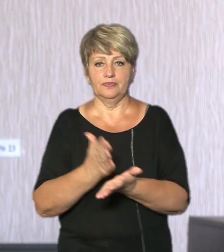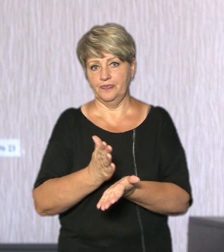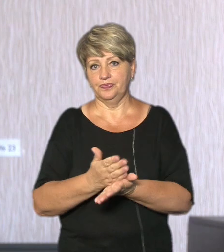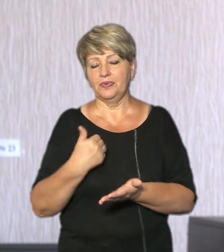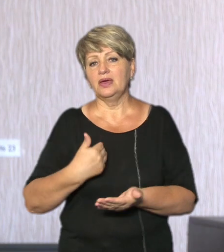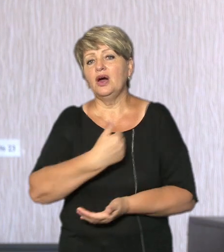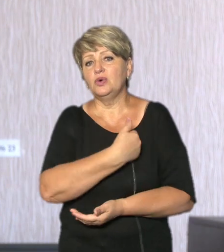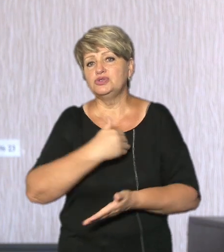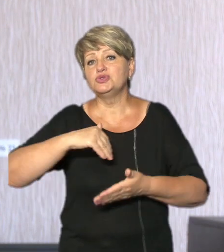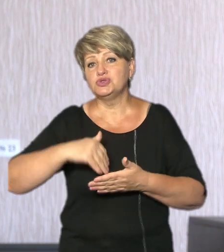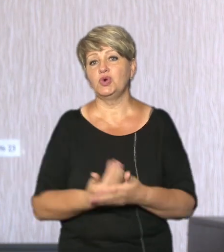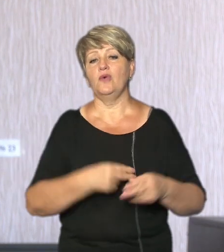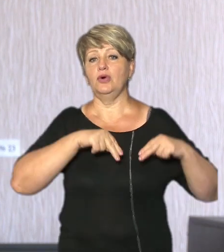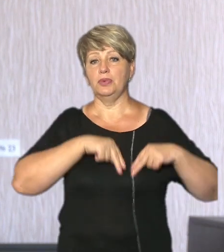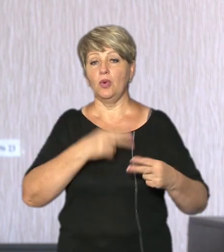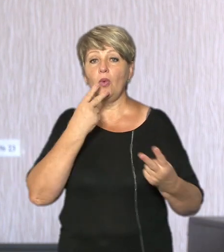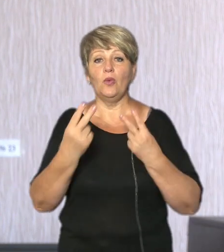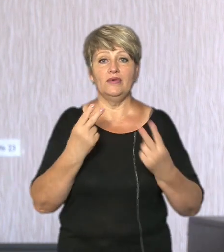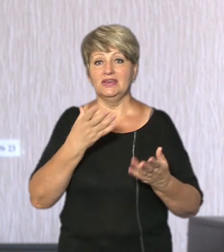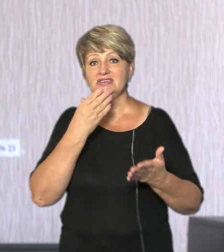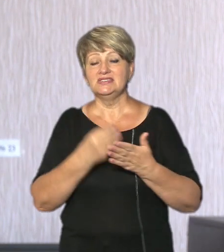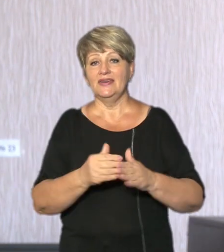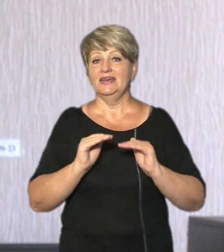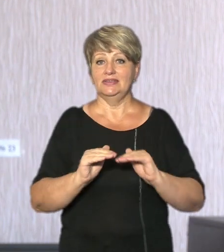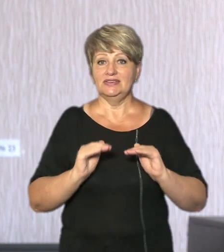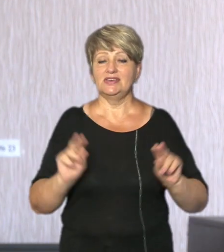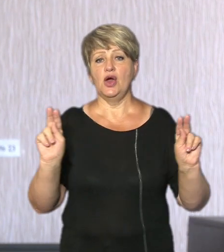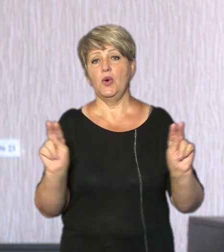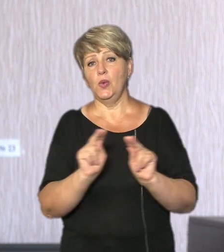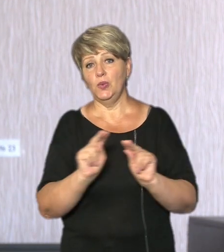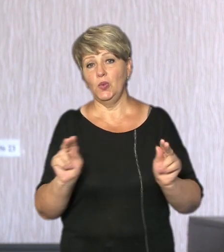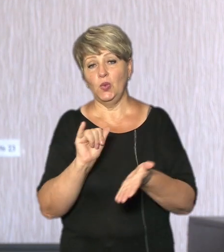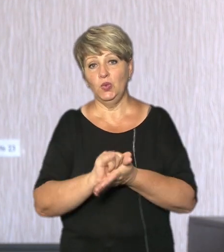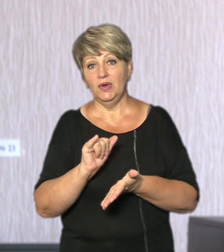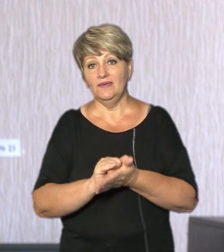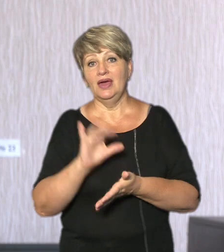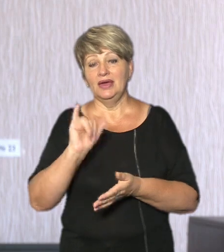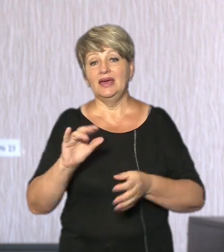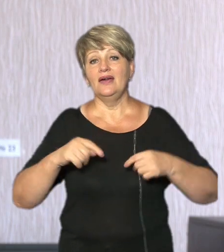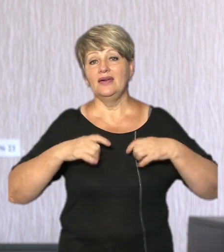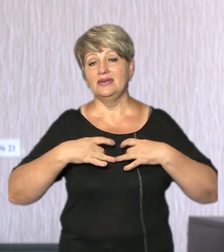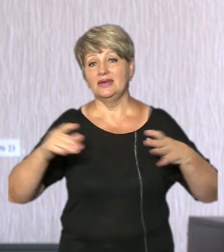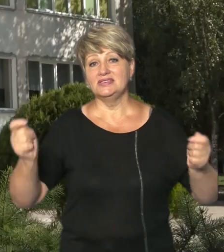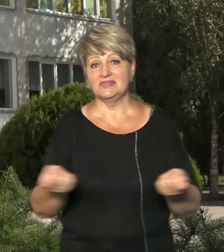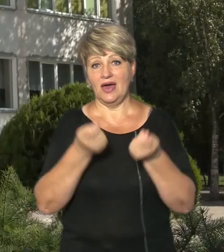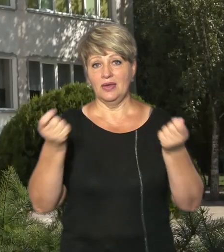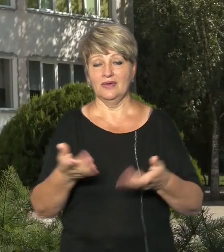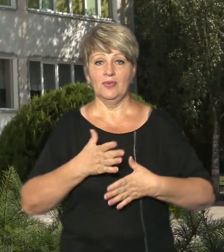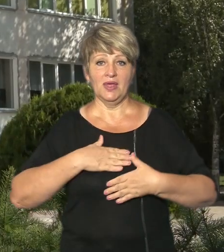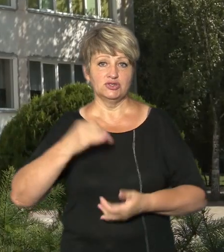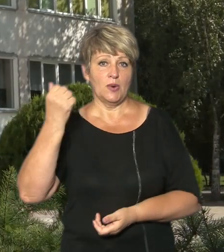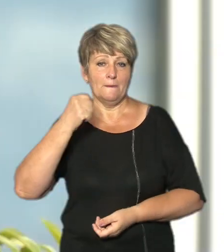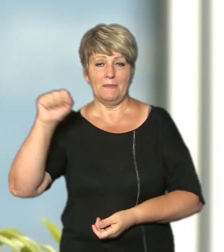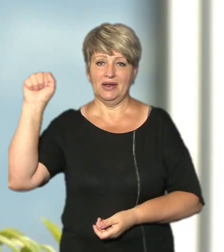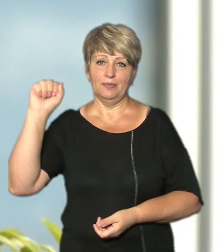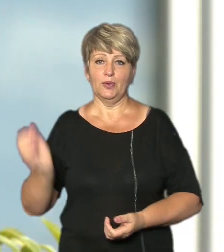працювати, побачити своїх дітей, своїх викладачів університету І відсвяткувати нашу перемогу Тетяна Рива,